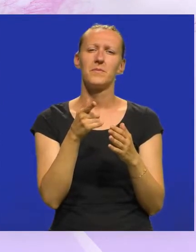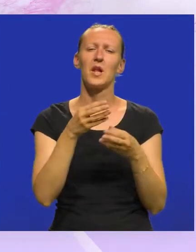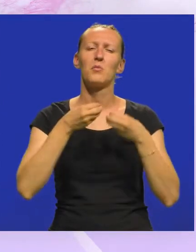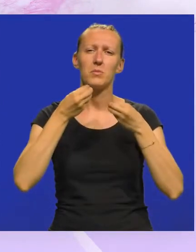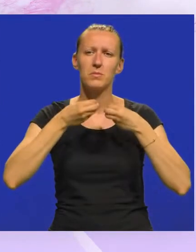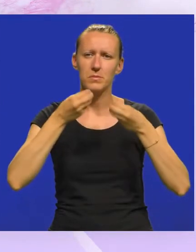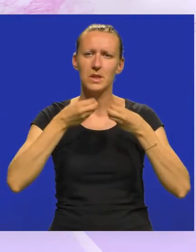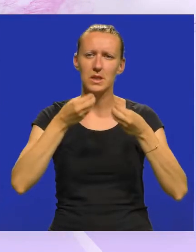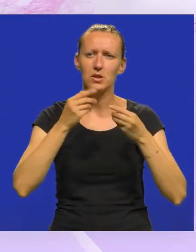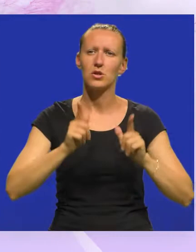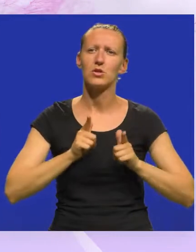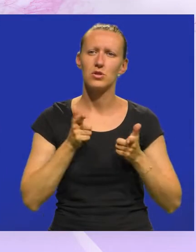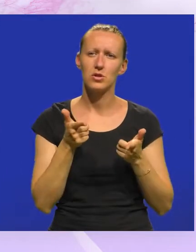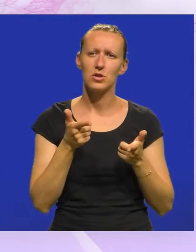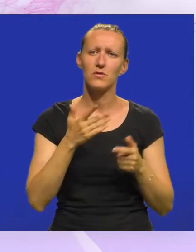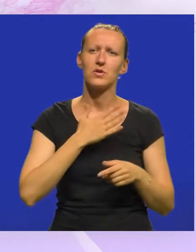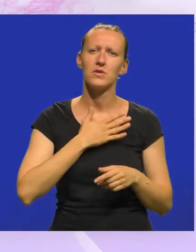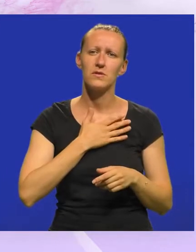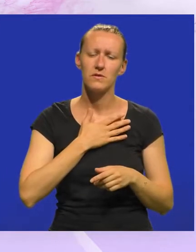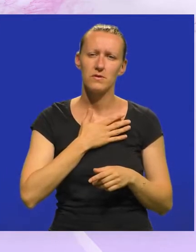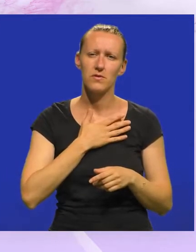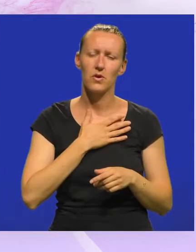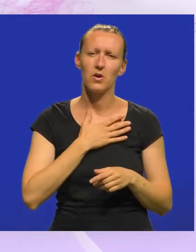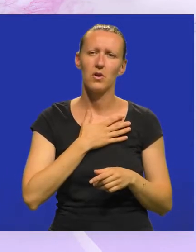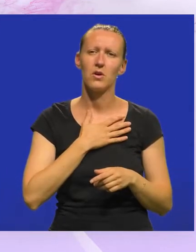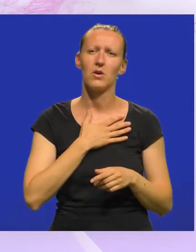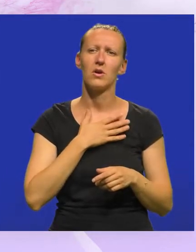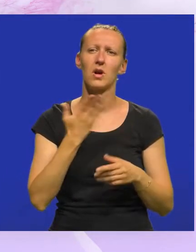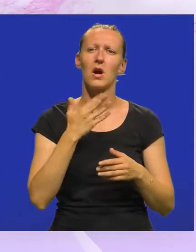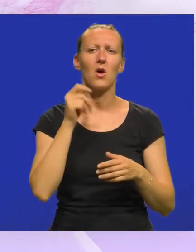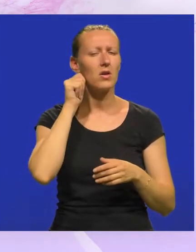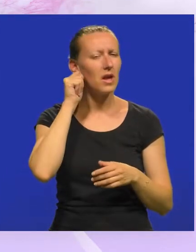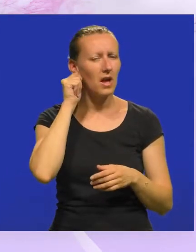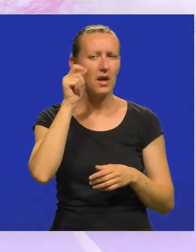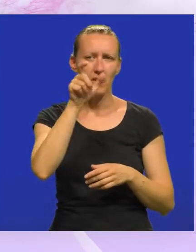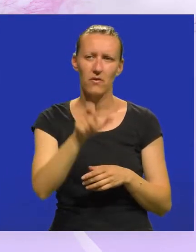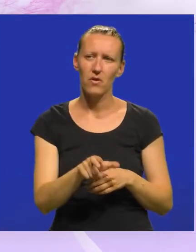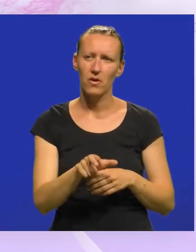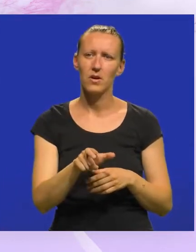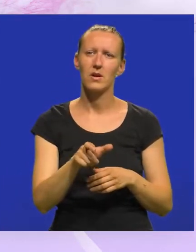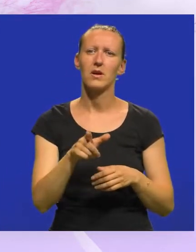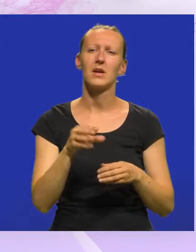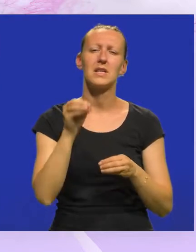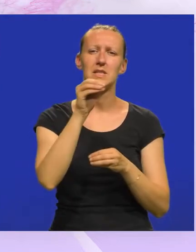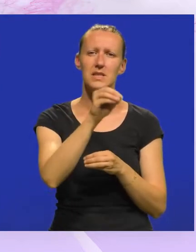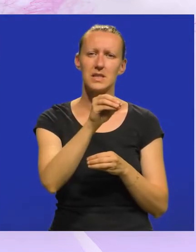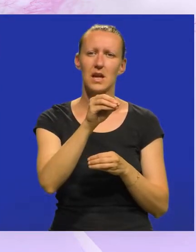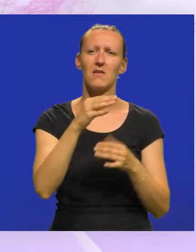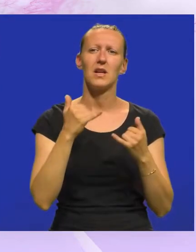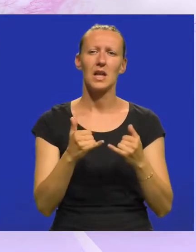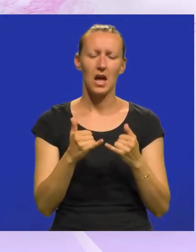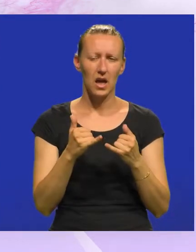prepričava život svoj kao djevojke, stavlja ga u kontekst